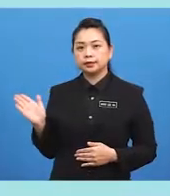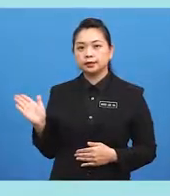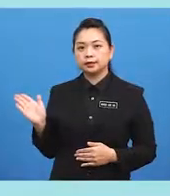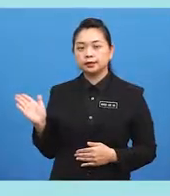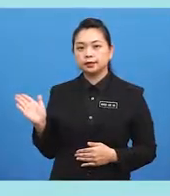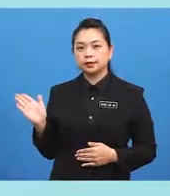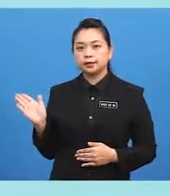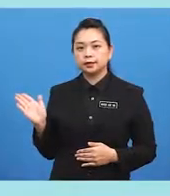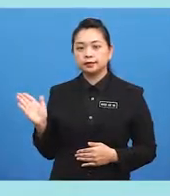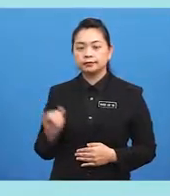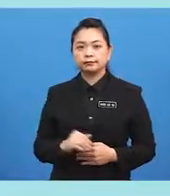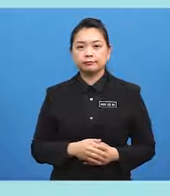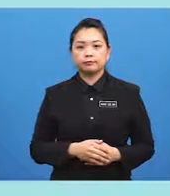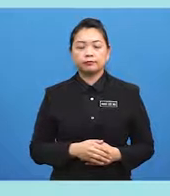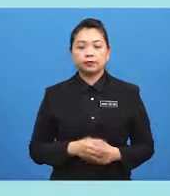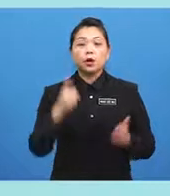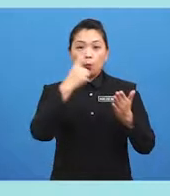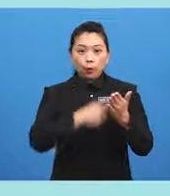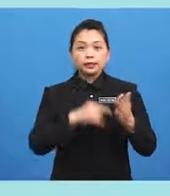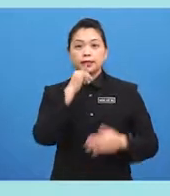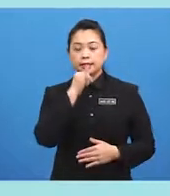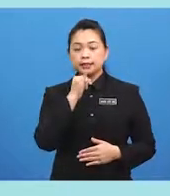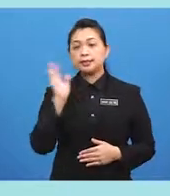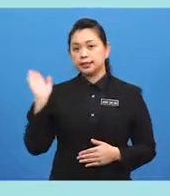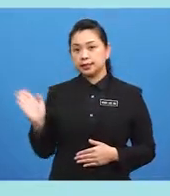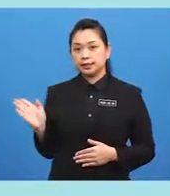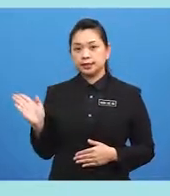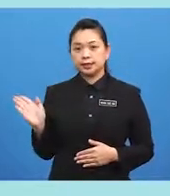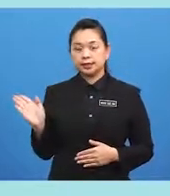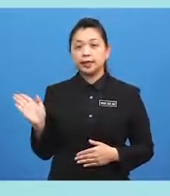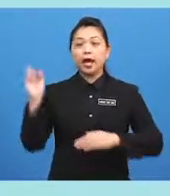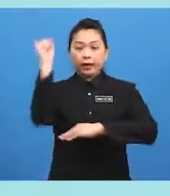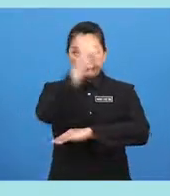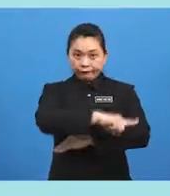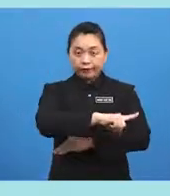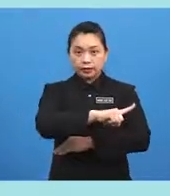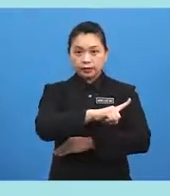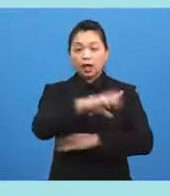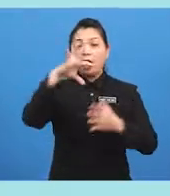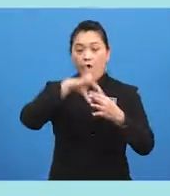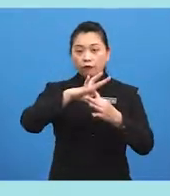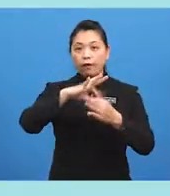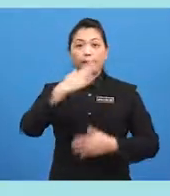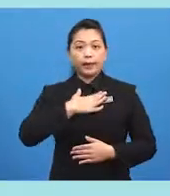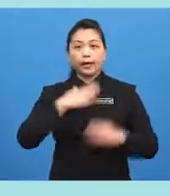Tengok Apa perkataan cantik di depan rumah saya?